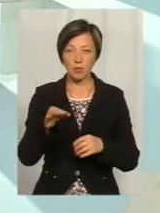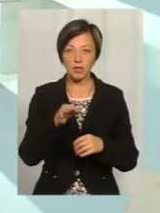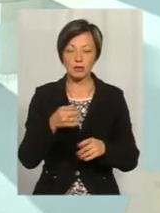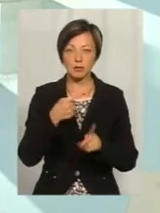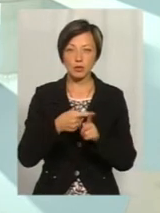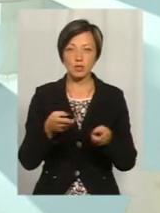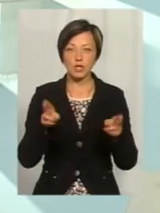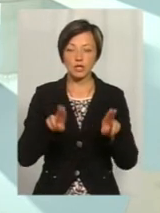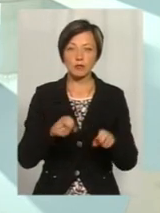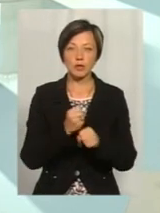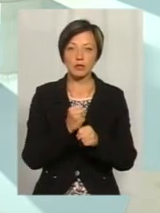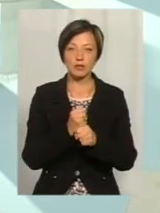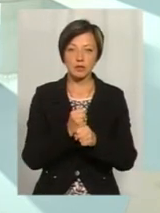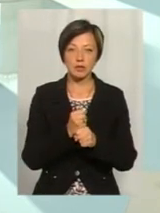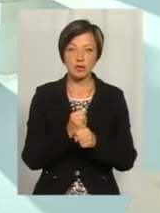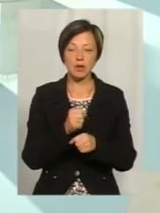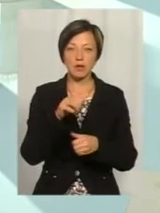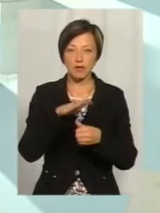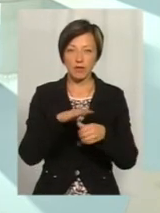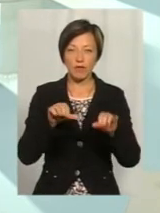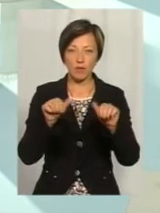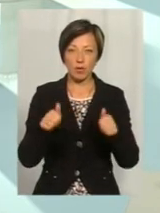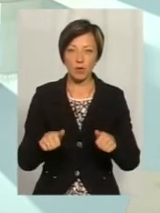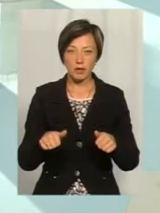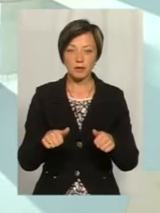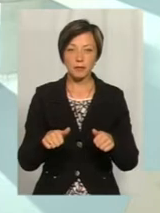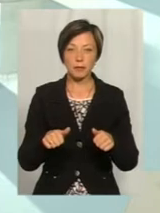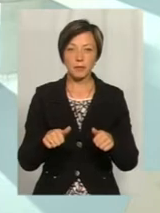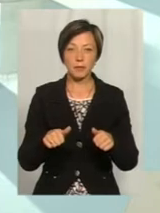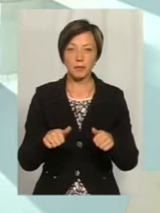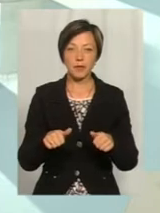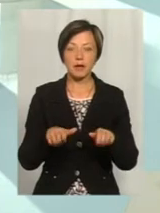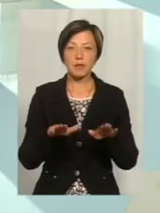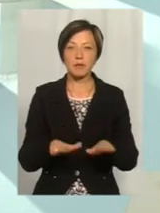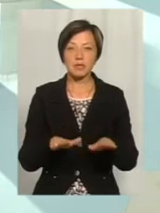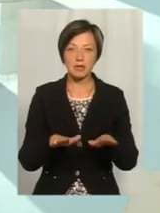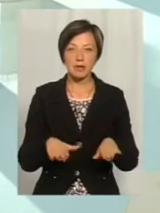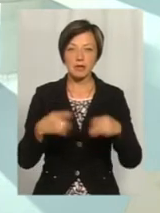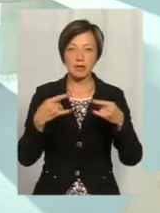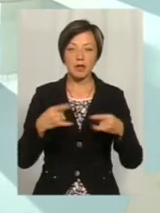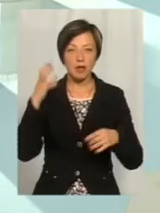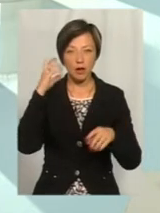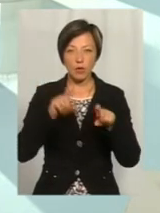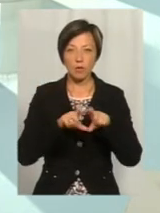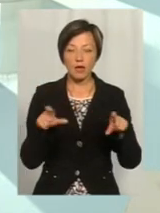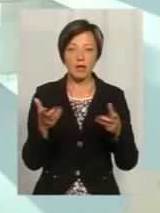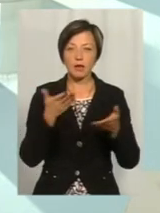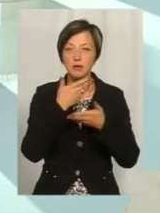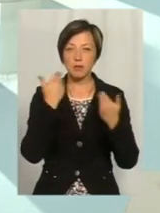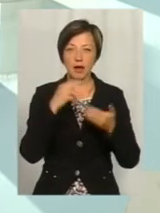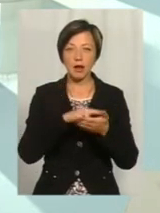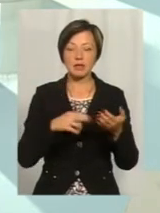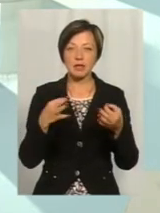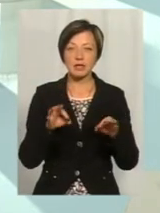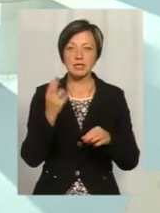Плюс залишилися працювати в аналоговому форматі передавачі місцевих телерадіокомпаній, які не мають ліцензії